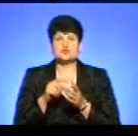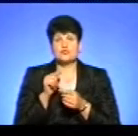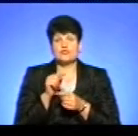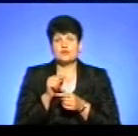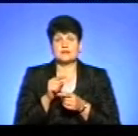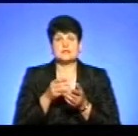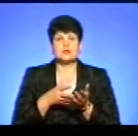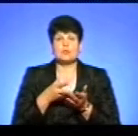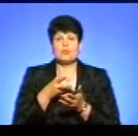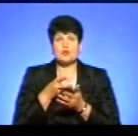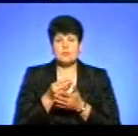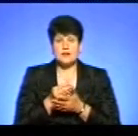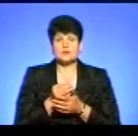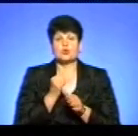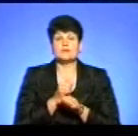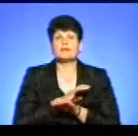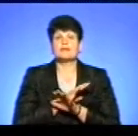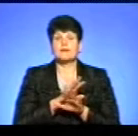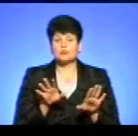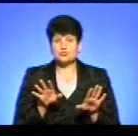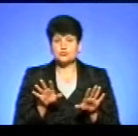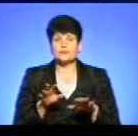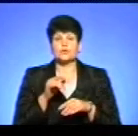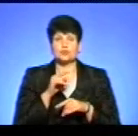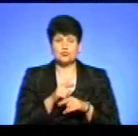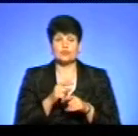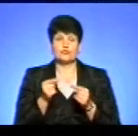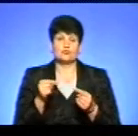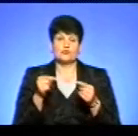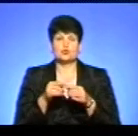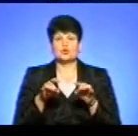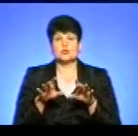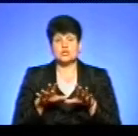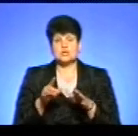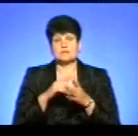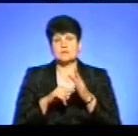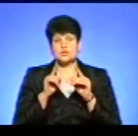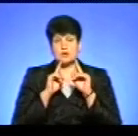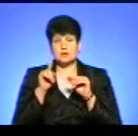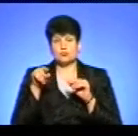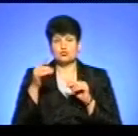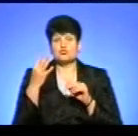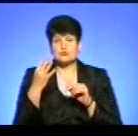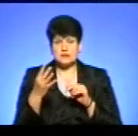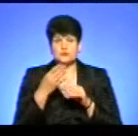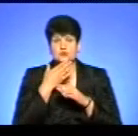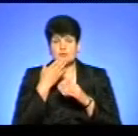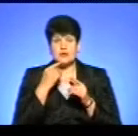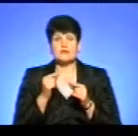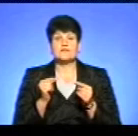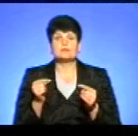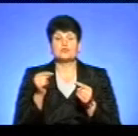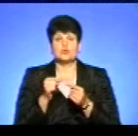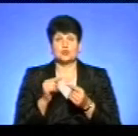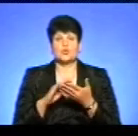проплати здійснювати не будуть. Через те, відповідно до рішення міської ради пункту 4, якщо немає відповідної угоди